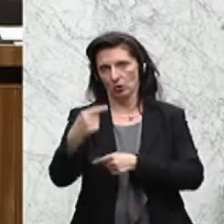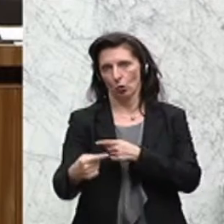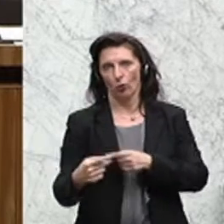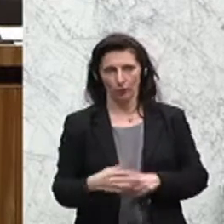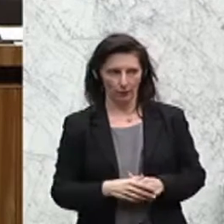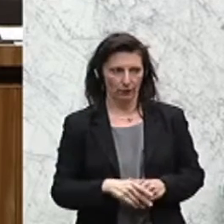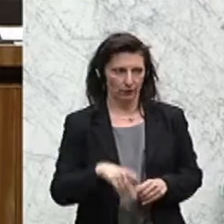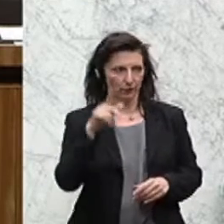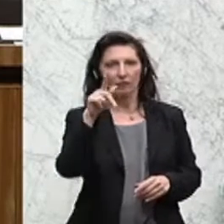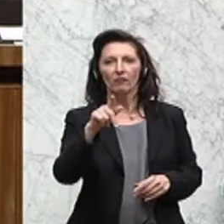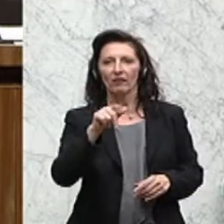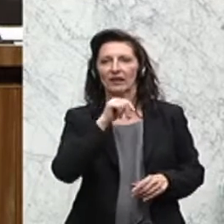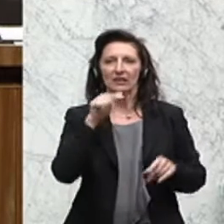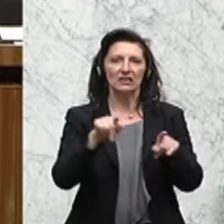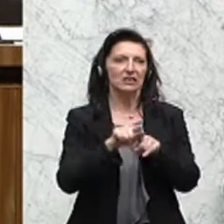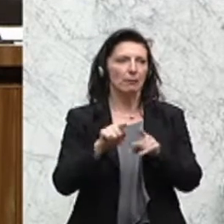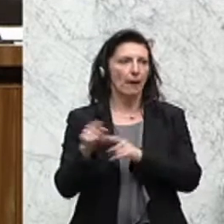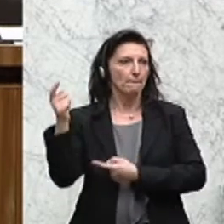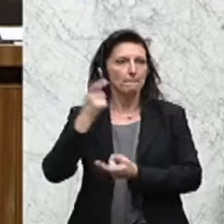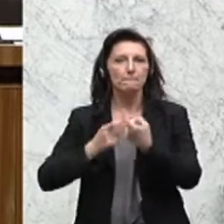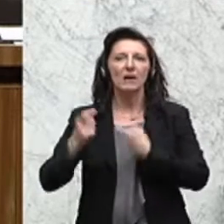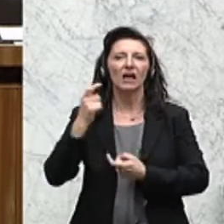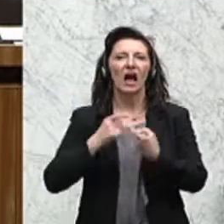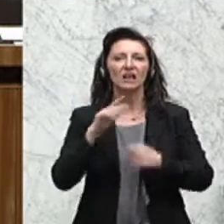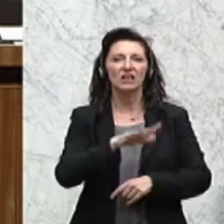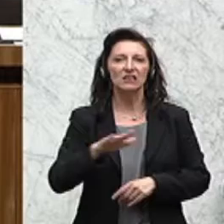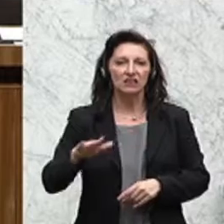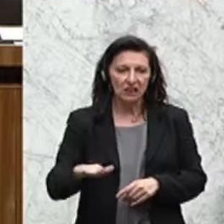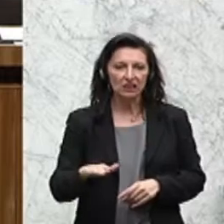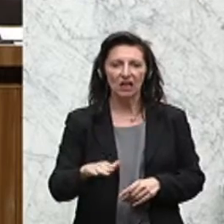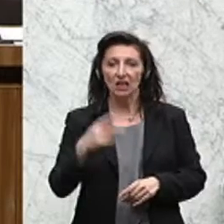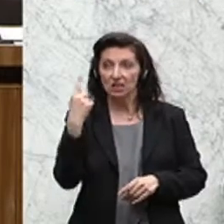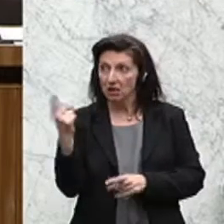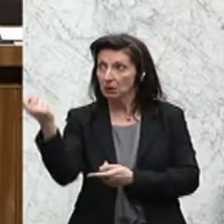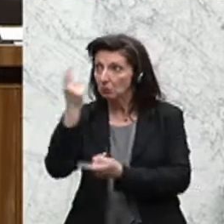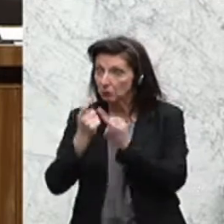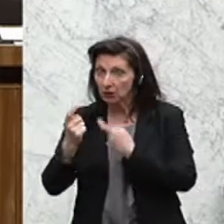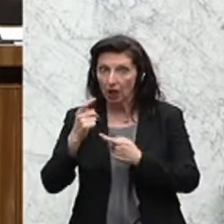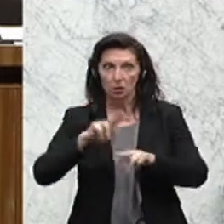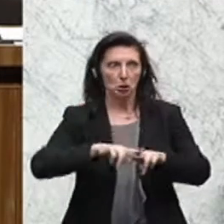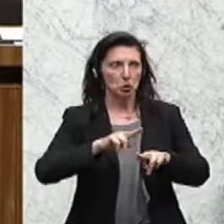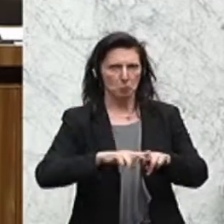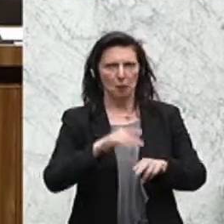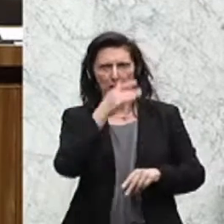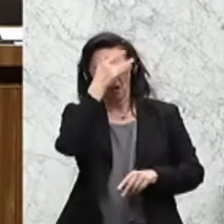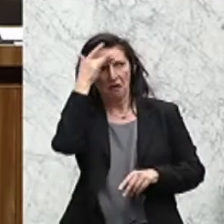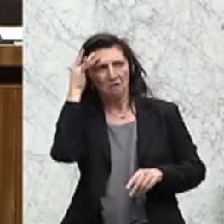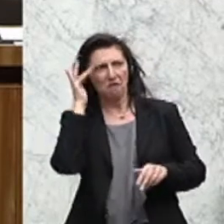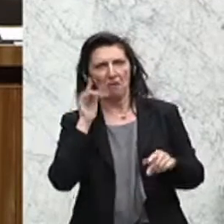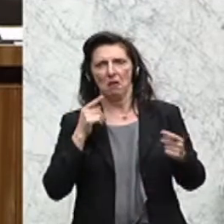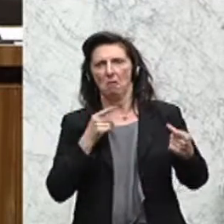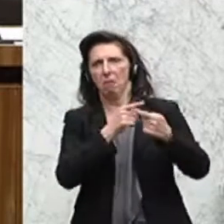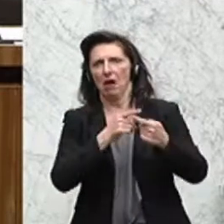nicht wie so viele Migranten, Kinder dann selber fremdenfeindlich sind. Vielleicht erkennen Sie den Wert, wenn man andere Menschen als Menschen